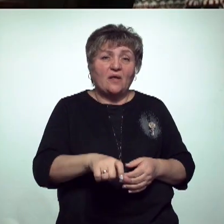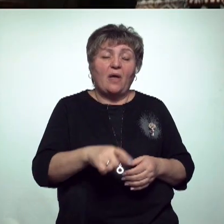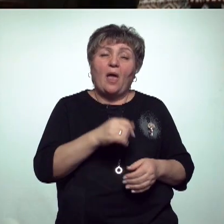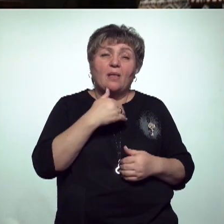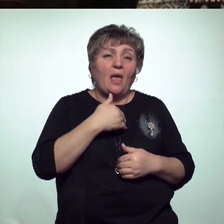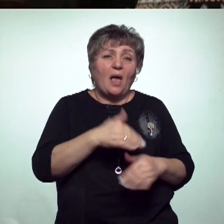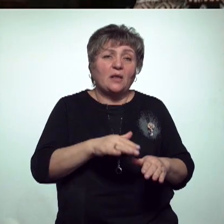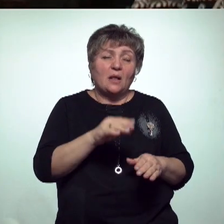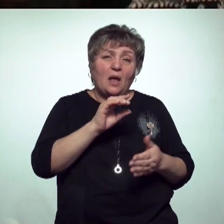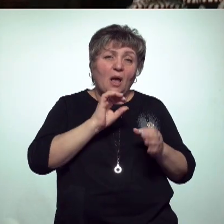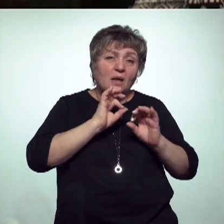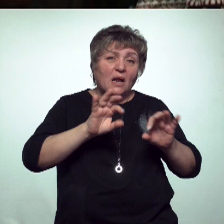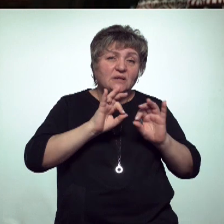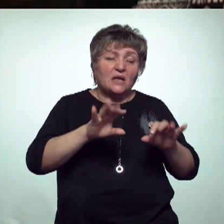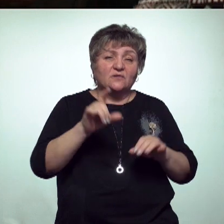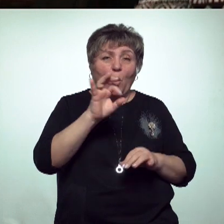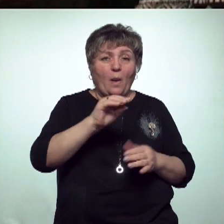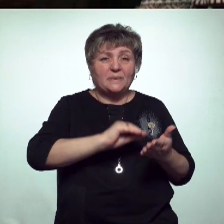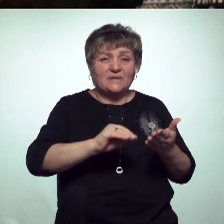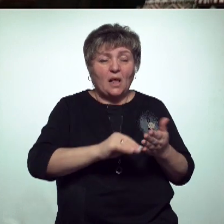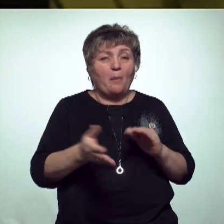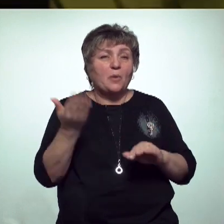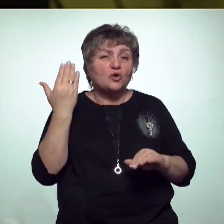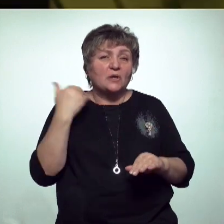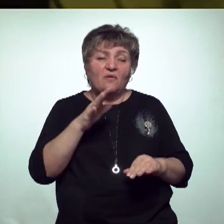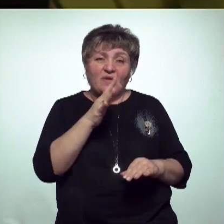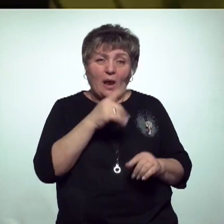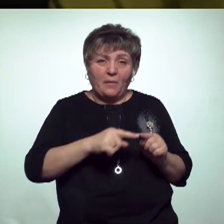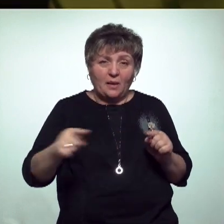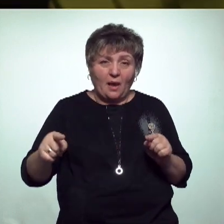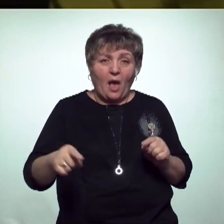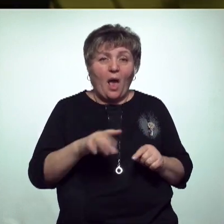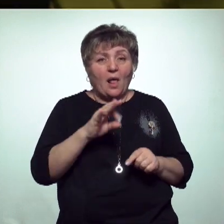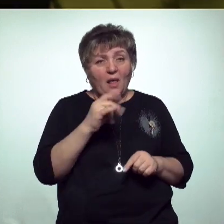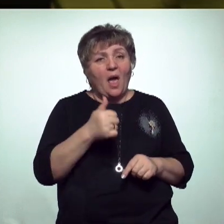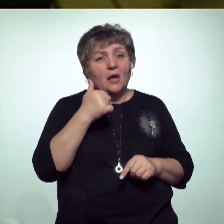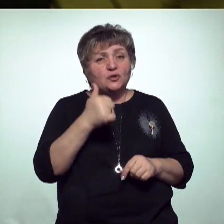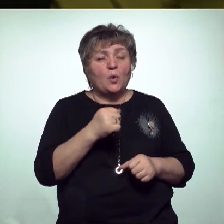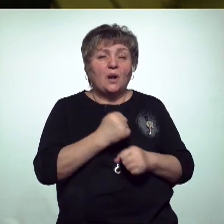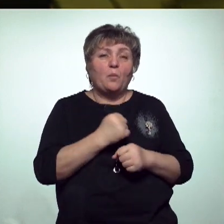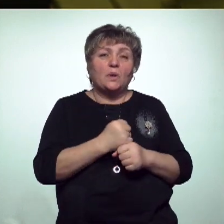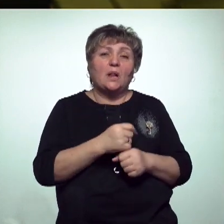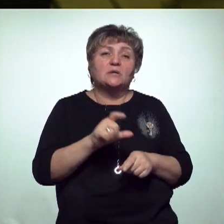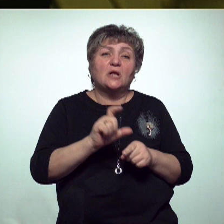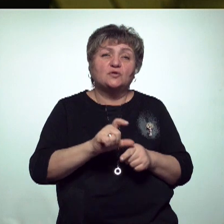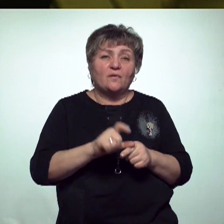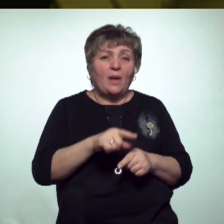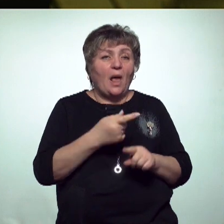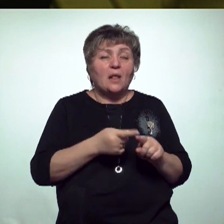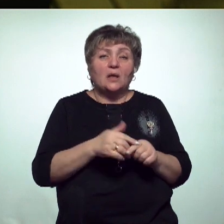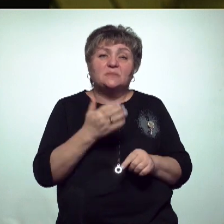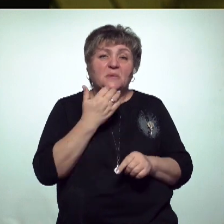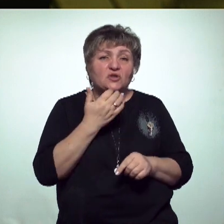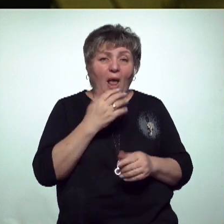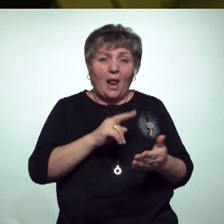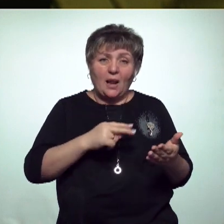не хотят говорить о писателе в прошедшем времени. Она очень хорошо работает со словом. То есть это еще смешная литература. И